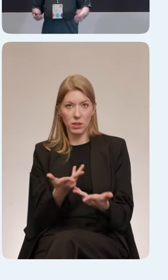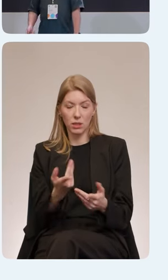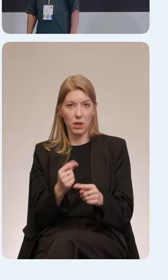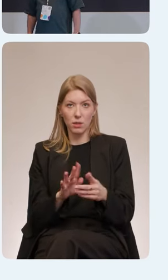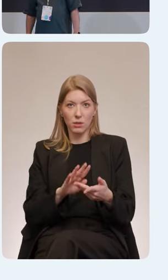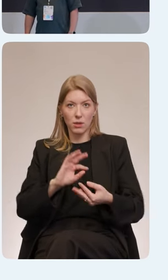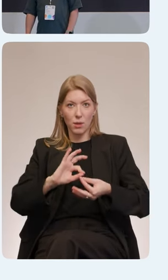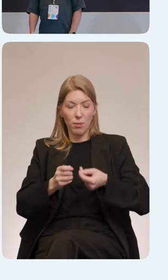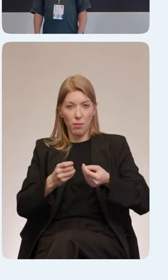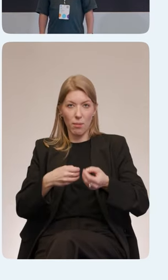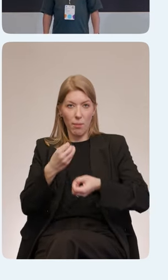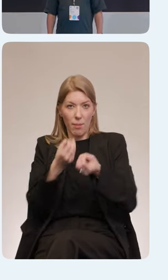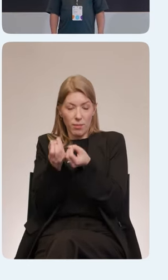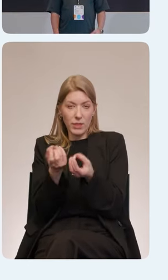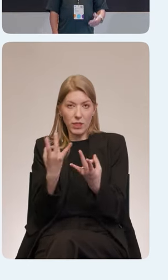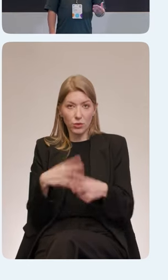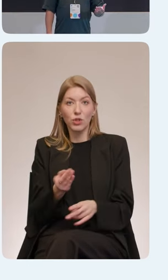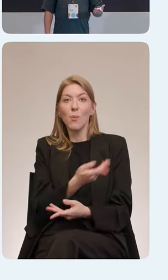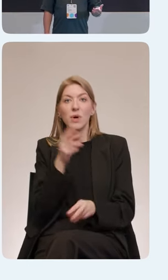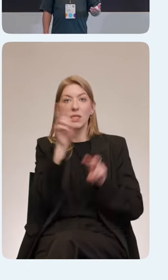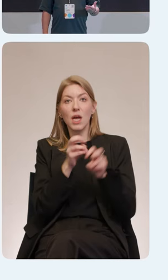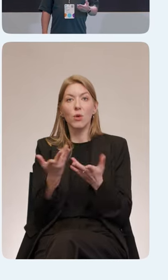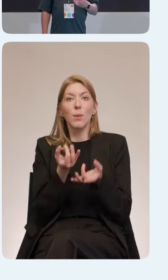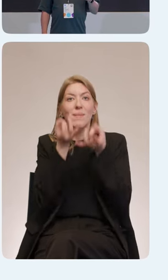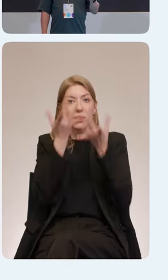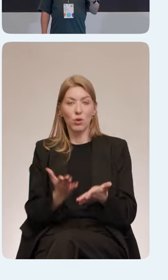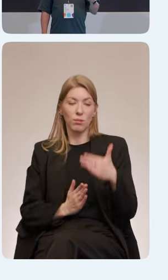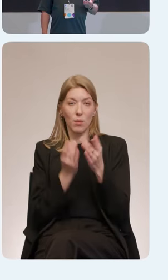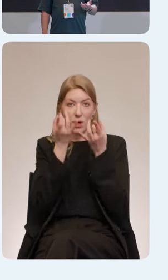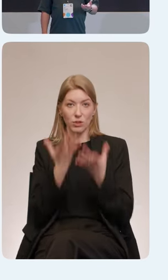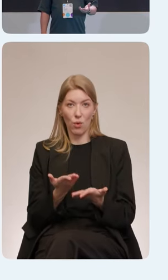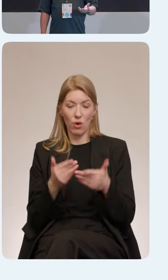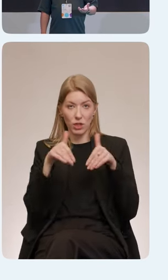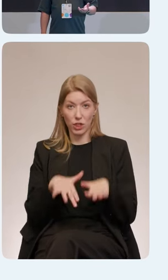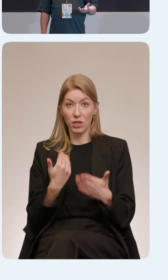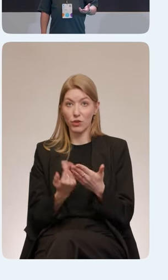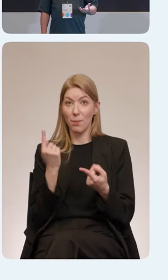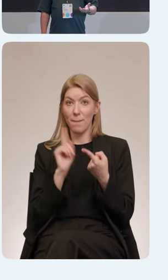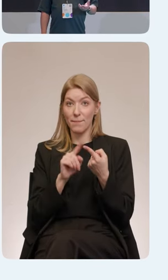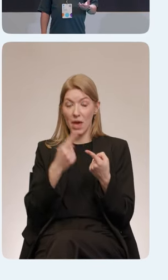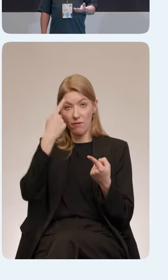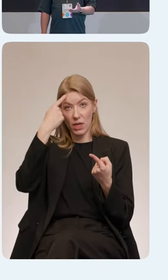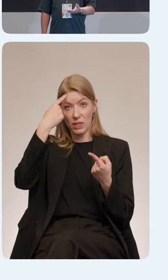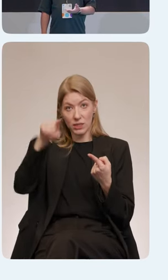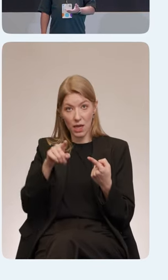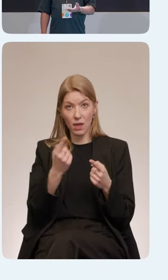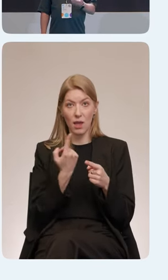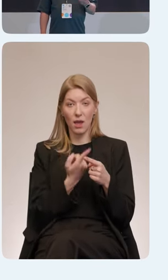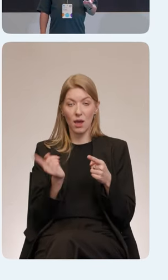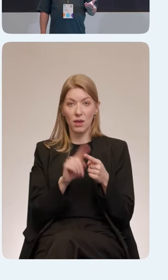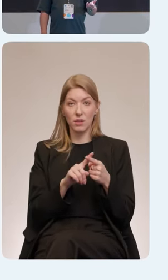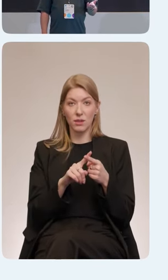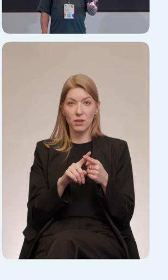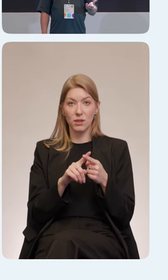Поэтому мы искали какое-то простое решение. Первая идея была, это VoiceOver Designer. Это